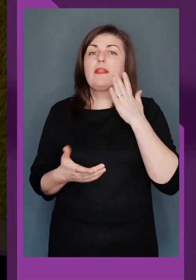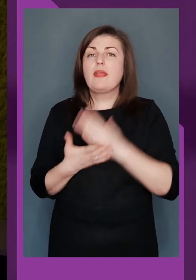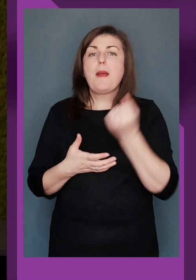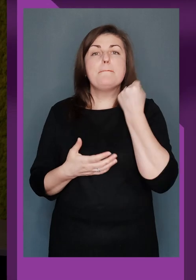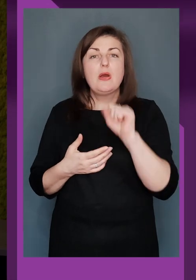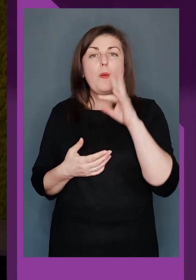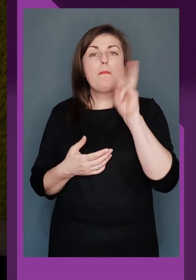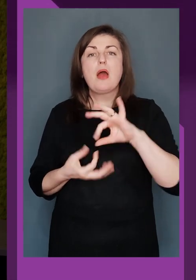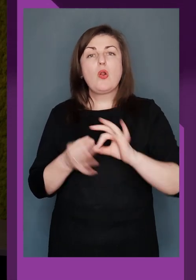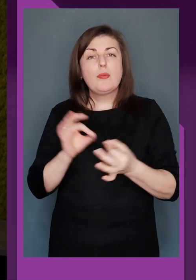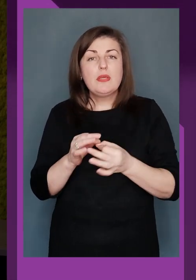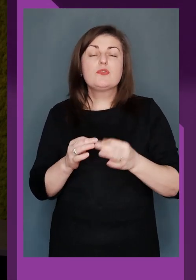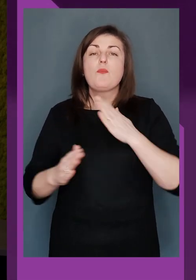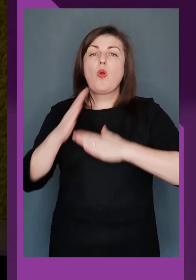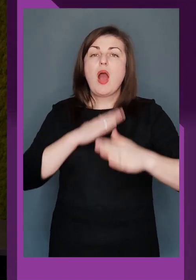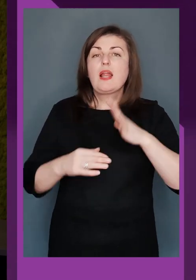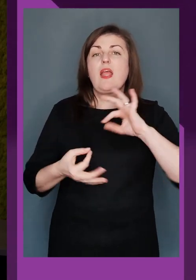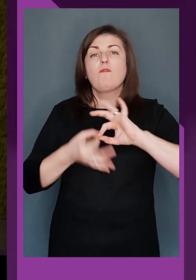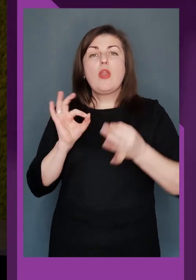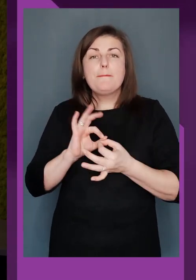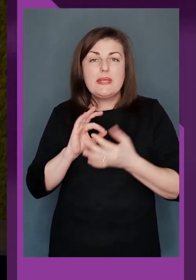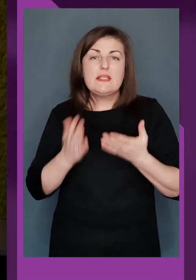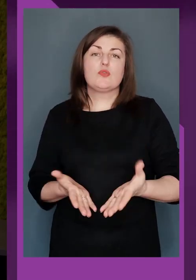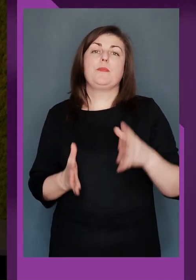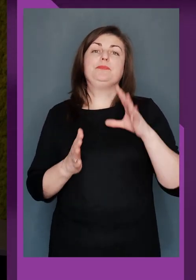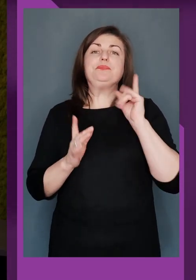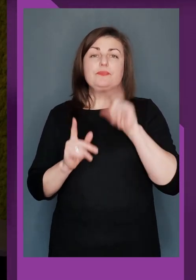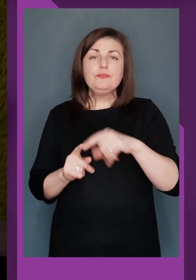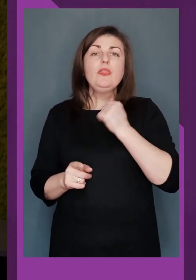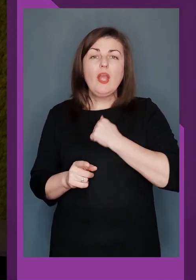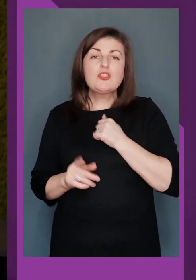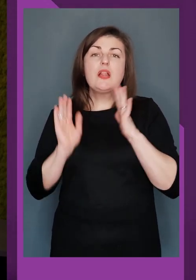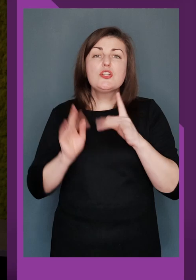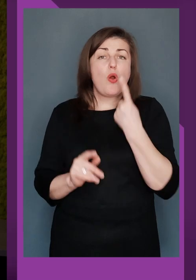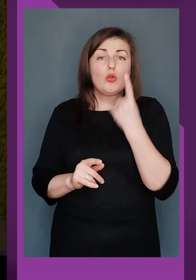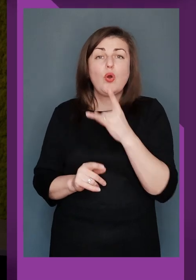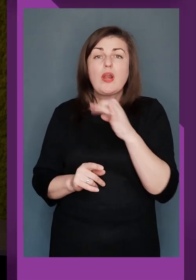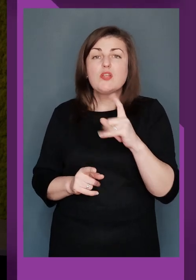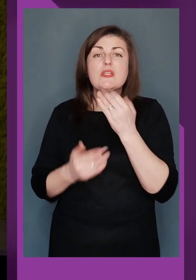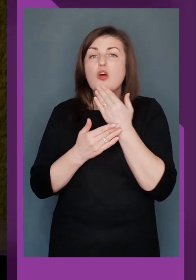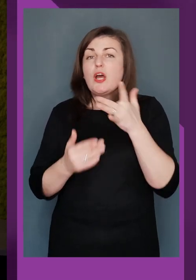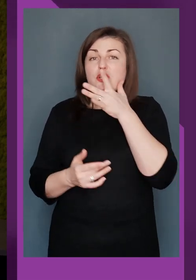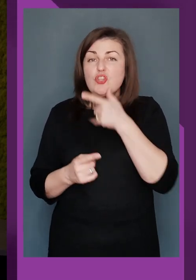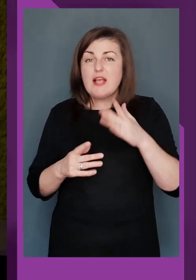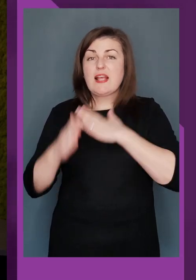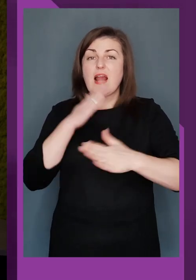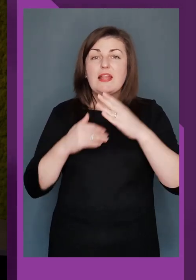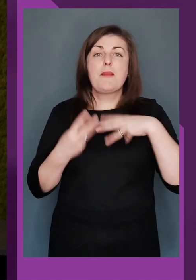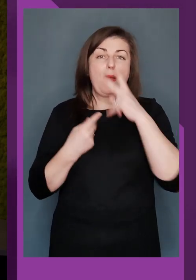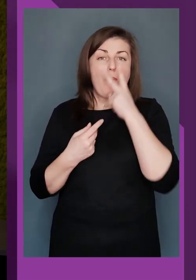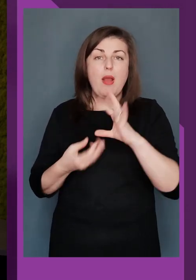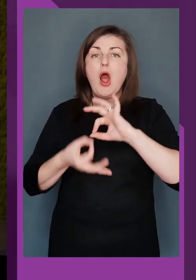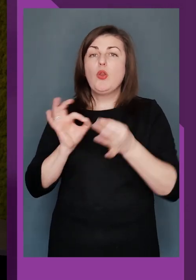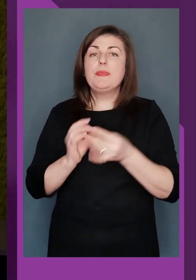є перемоги, і в паралімпійському карате, і в олімпійському. Так, на жаль, лише одного разу за останній час карате ми